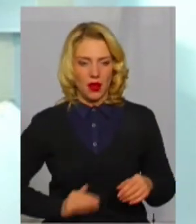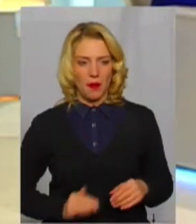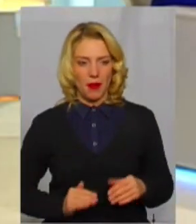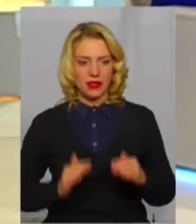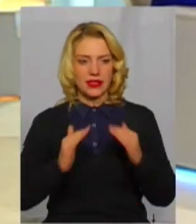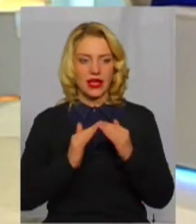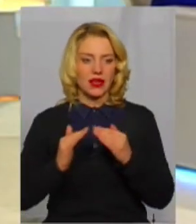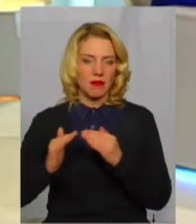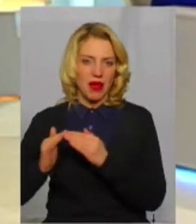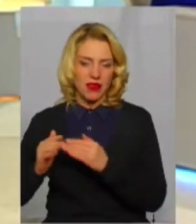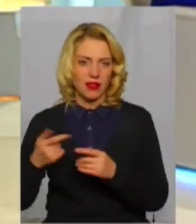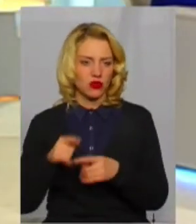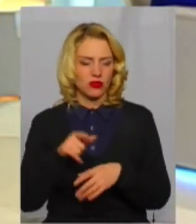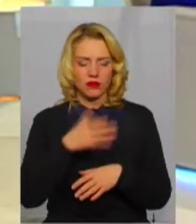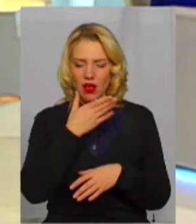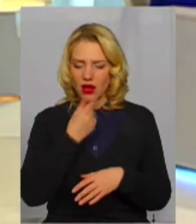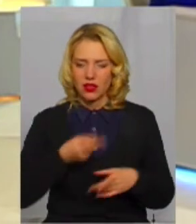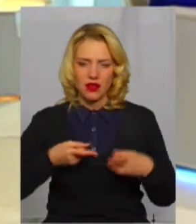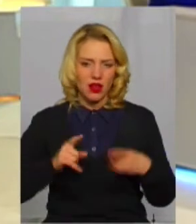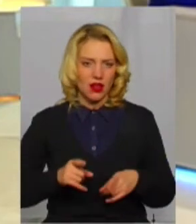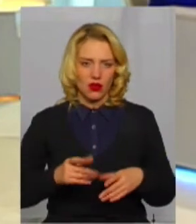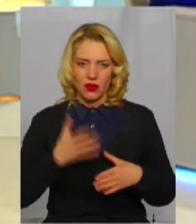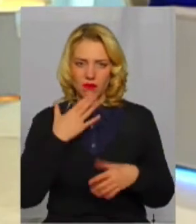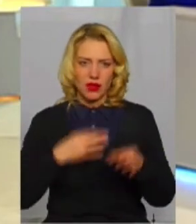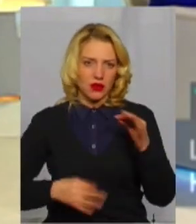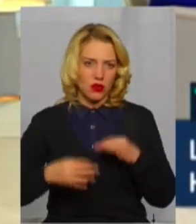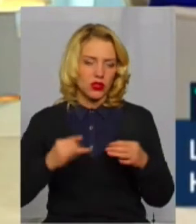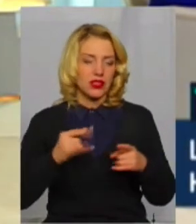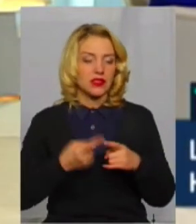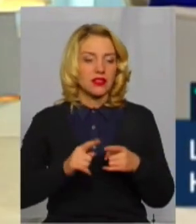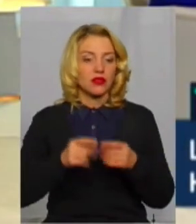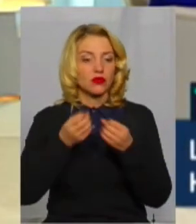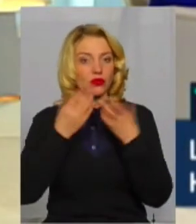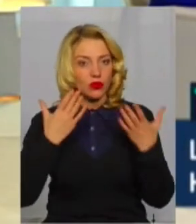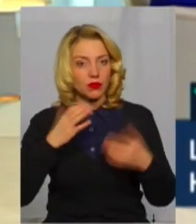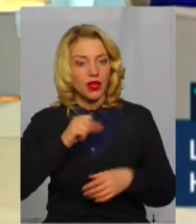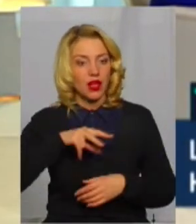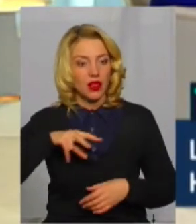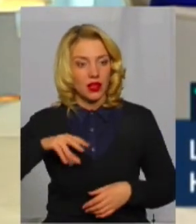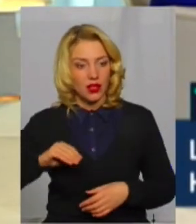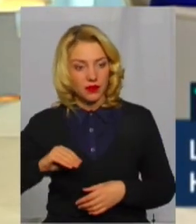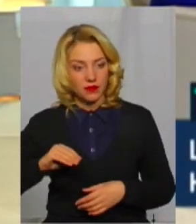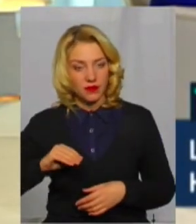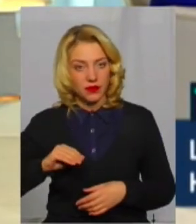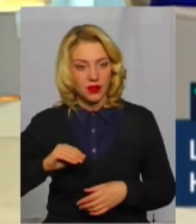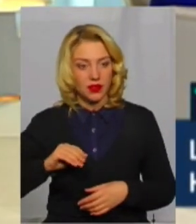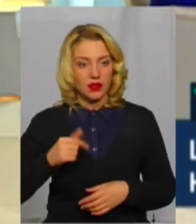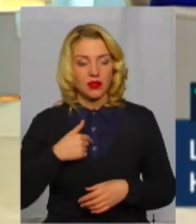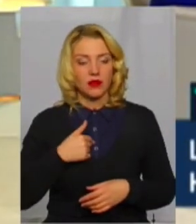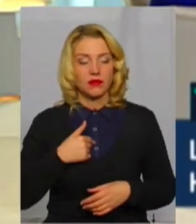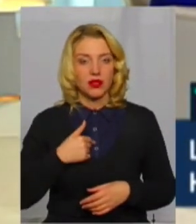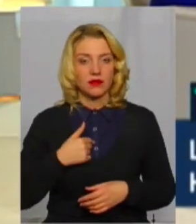красива територія. І, звичайно, це добре, але ми ж десь